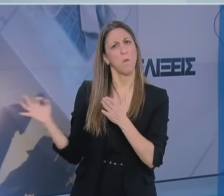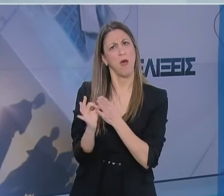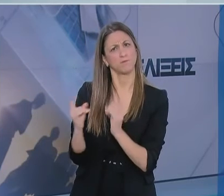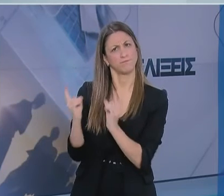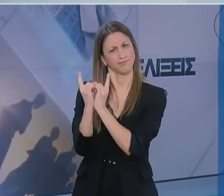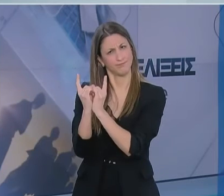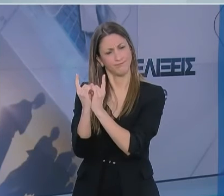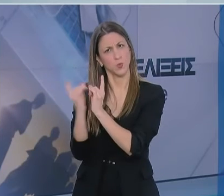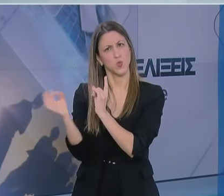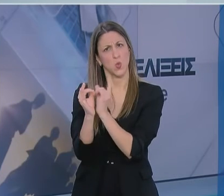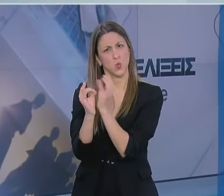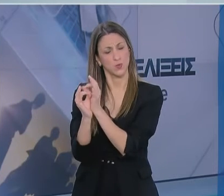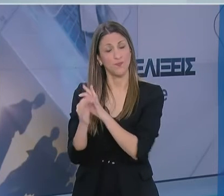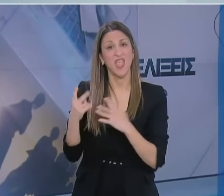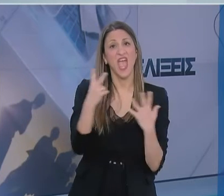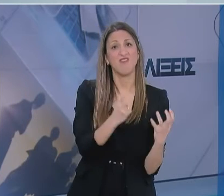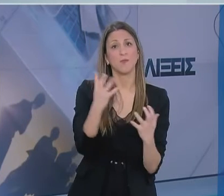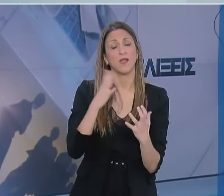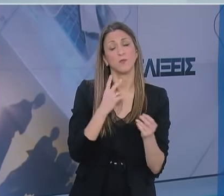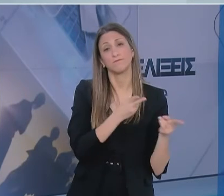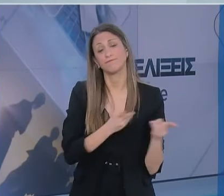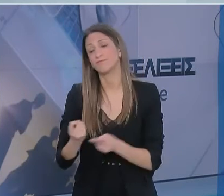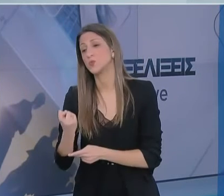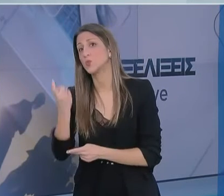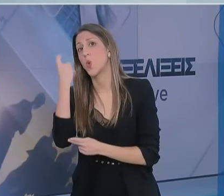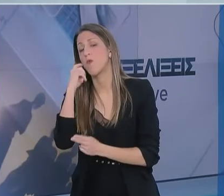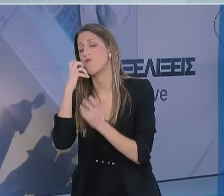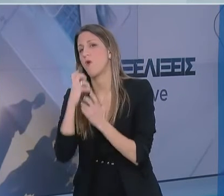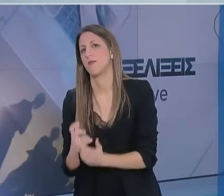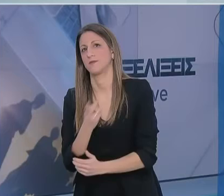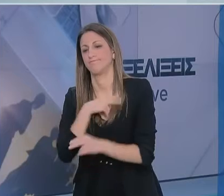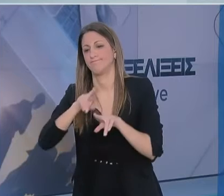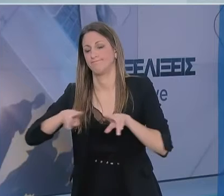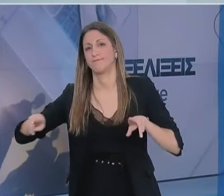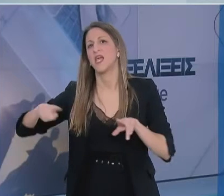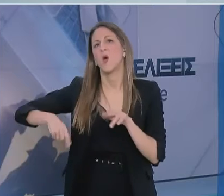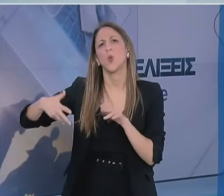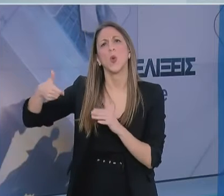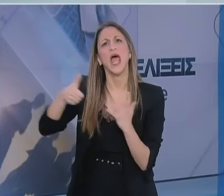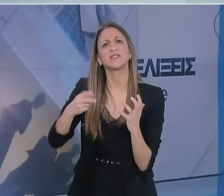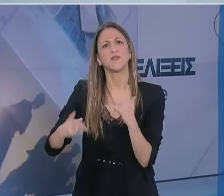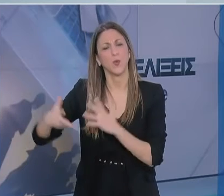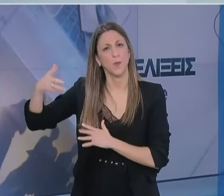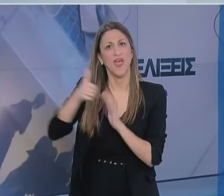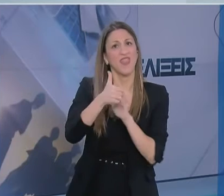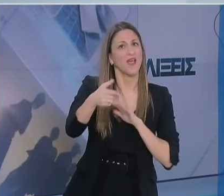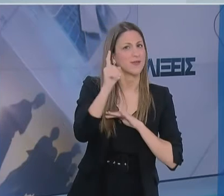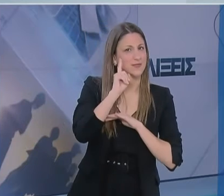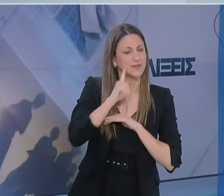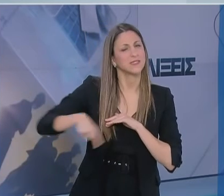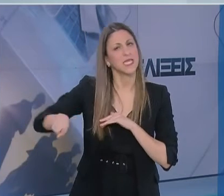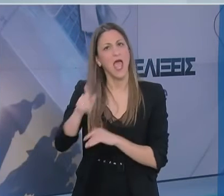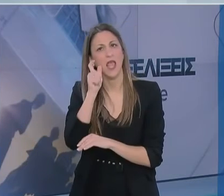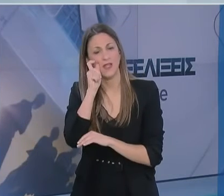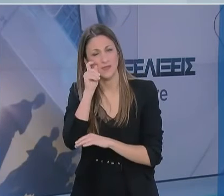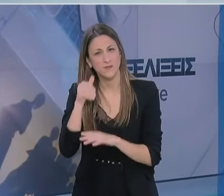79 συμπολίτες μας νοσηλεύονται διασωληνωμένοι. Η διάμεση ηλικία τους είναι 67 ετών. 16 είναι γυναίκες και οι υπόλοιποι